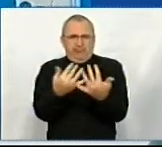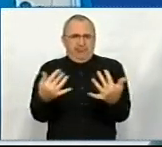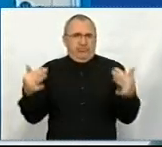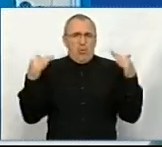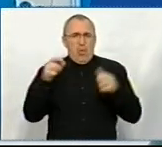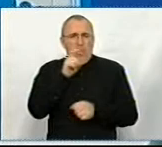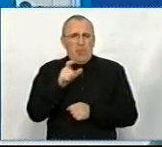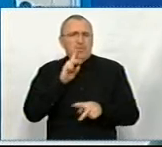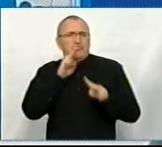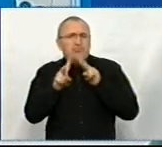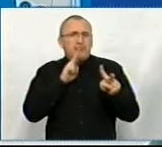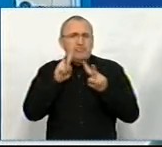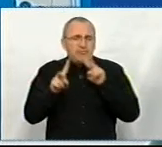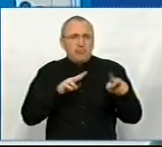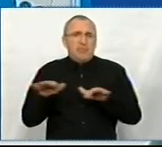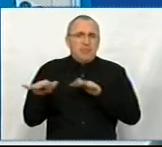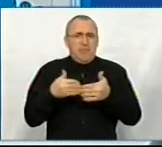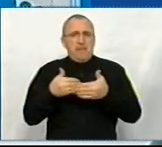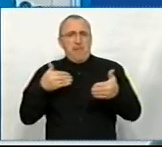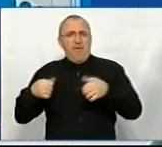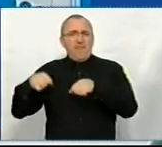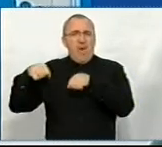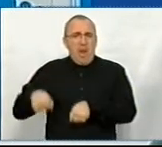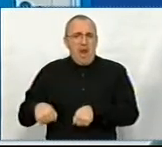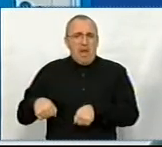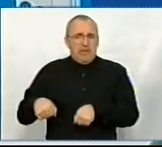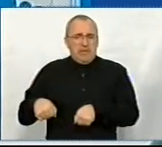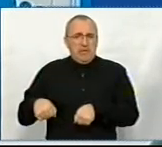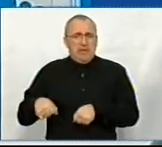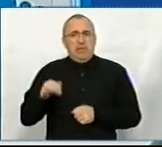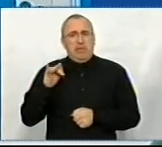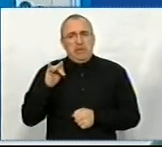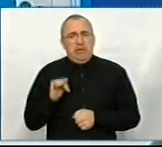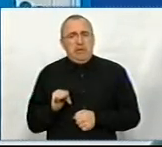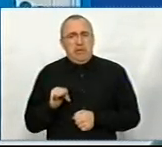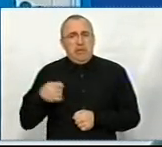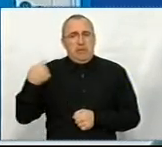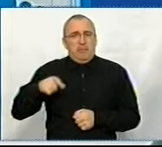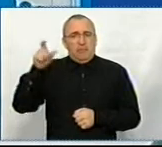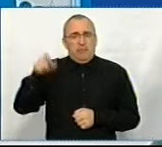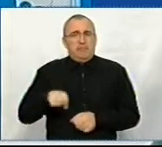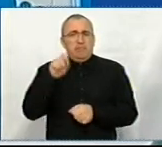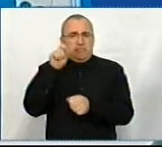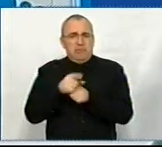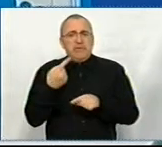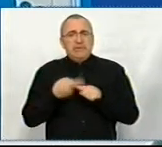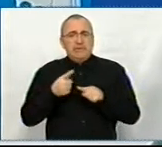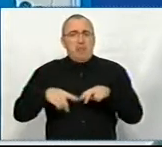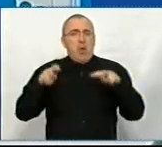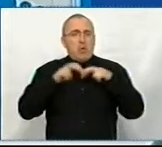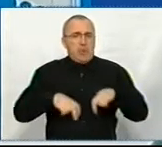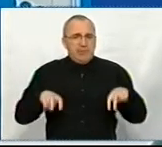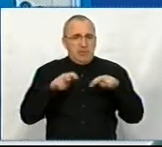скаржилося на дії попередньої влади. І президент поставив задачу з цим розібратися.